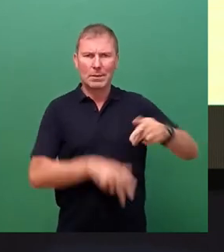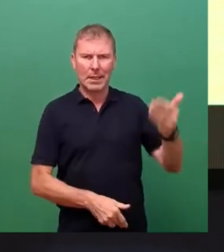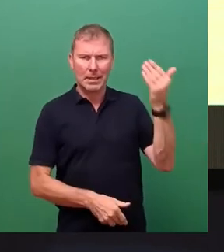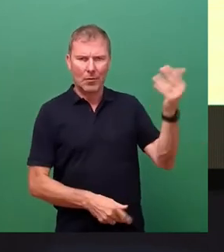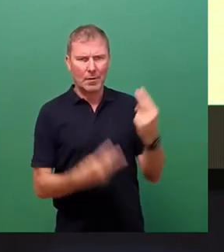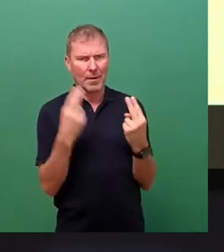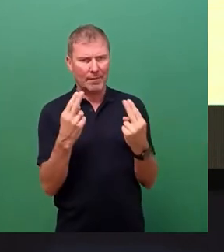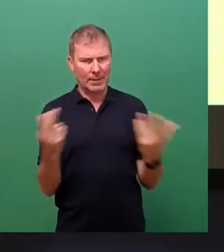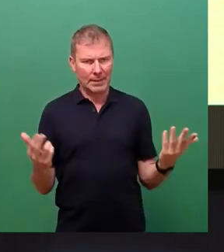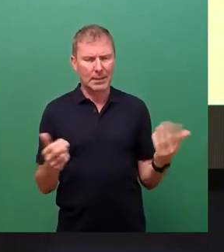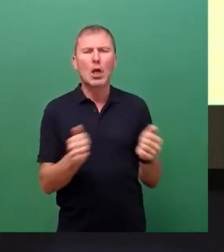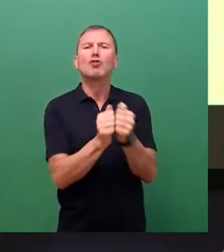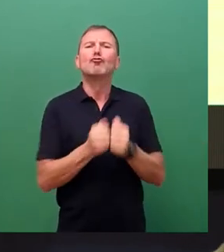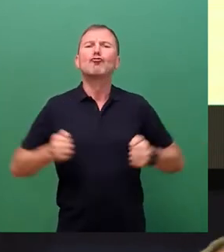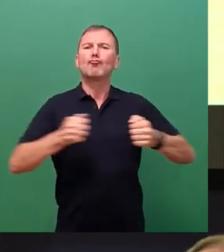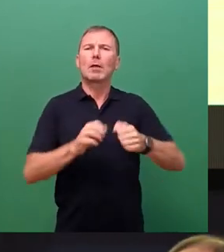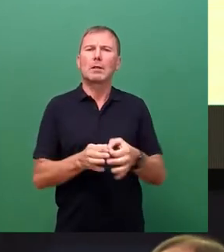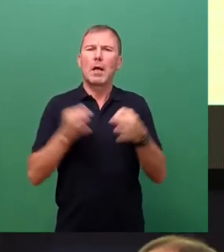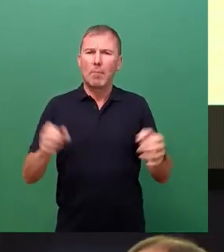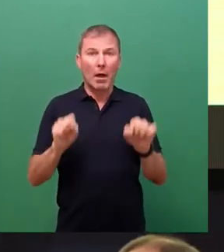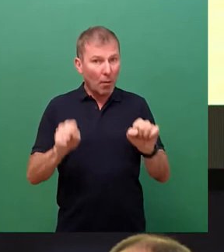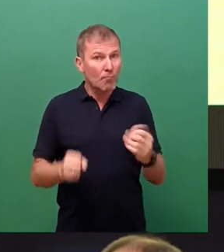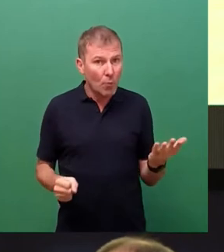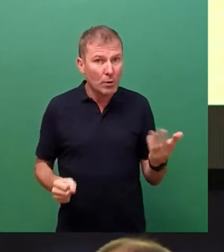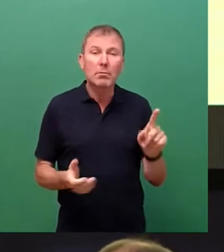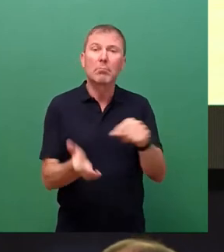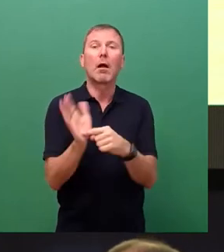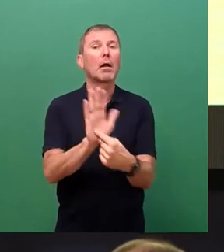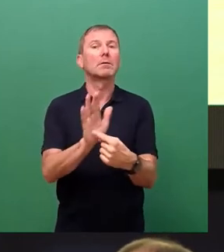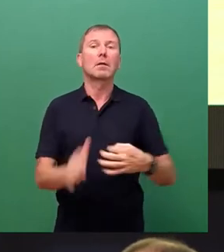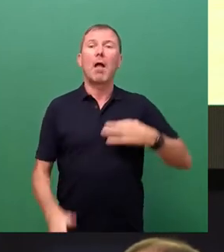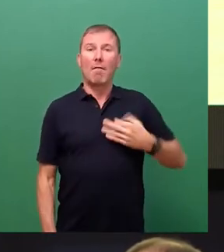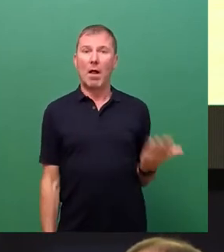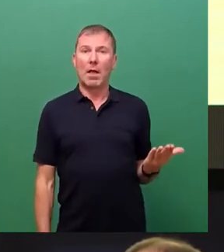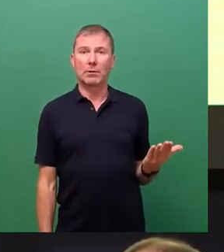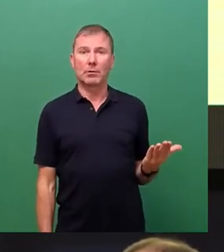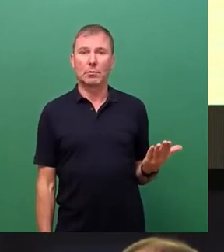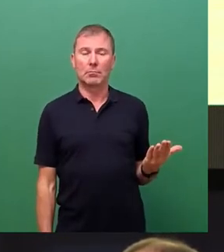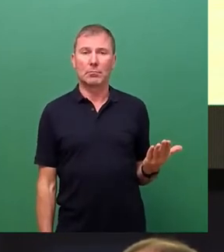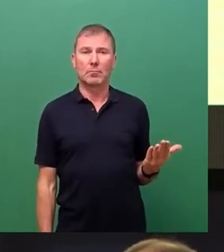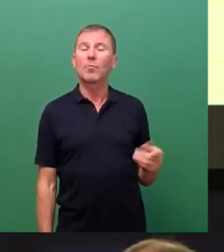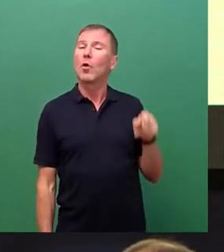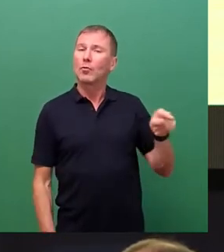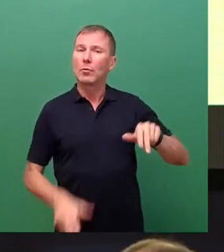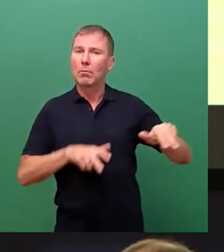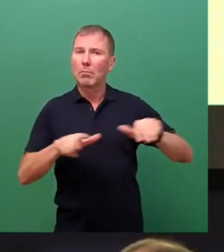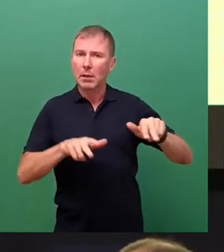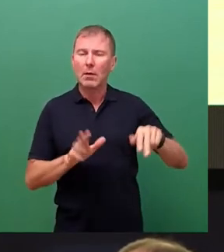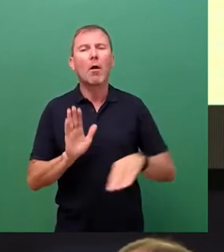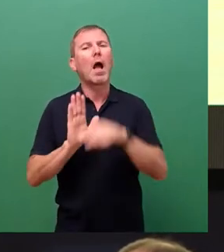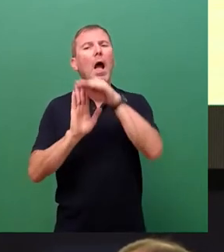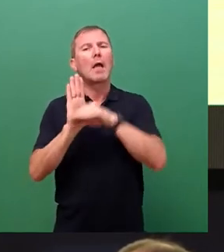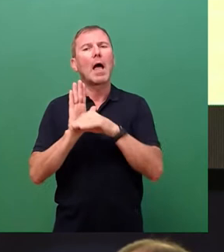Und dass staatliche Maßnahmen möglich sind, zeigt ja Frankreich. Dort hat die Regierung eine Tarifbremse